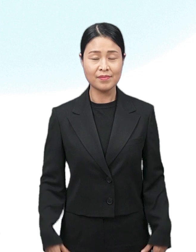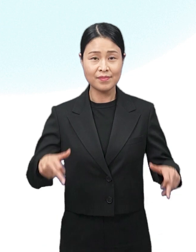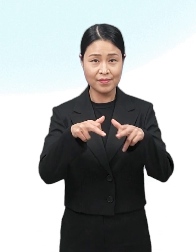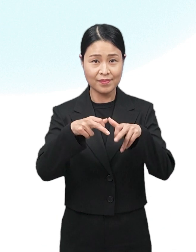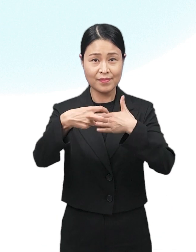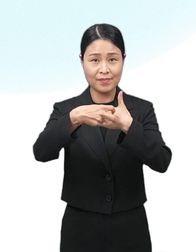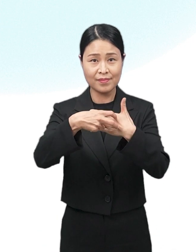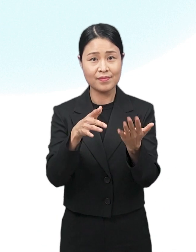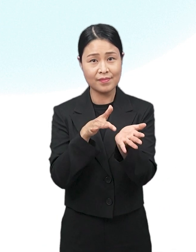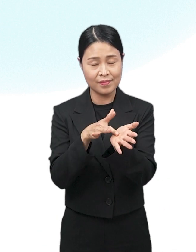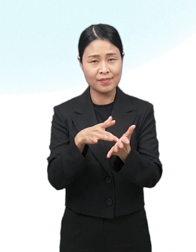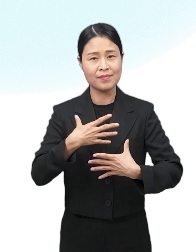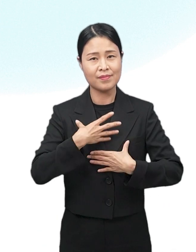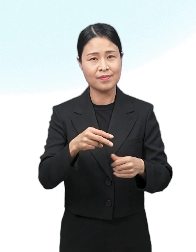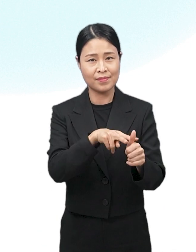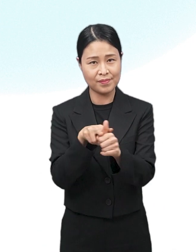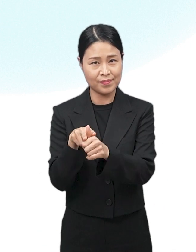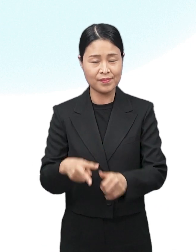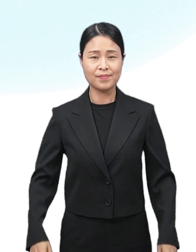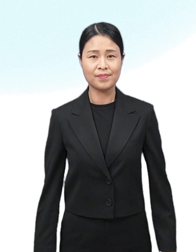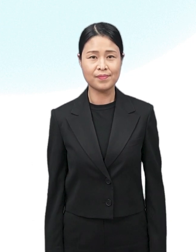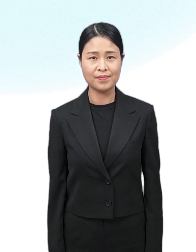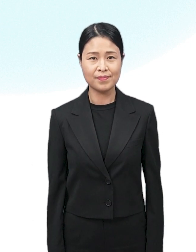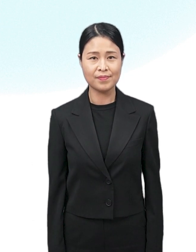장애인의약품 안전사용 정보